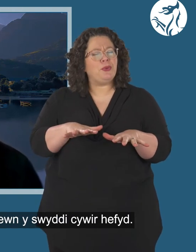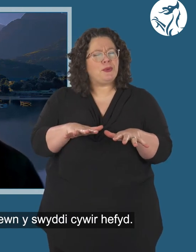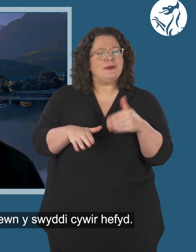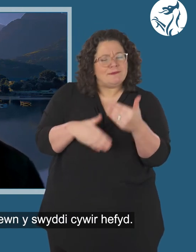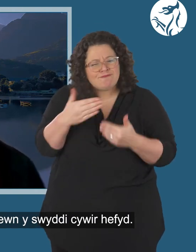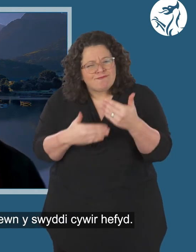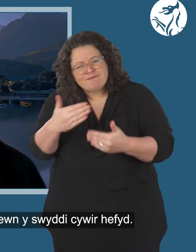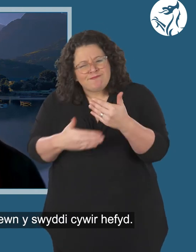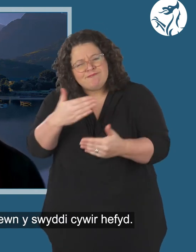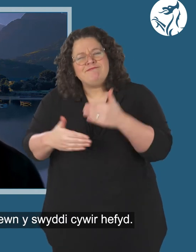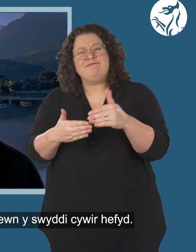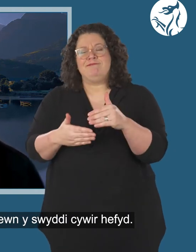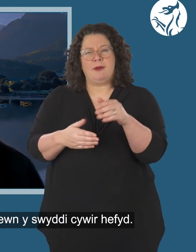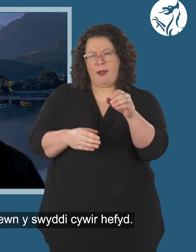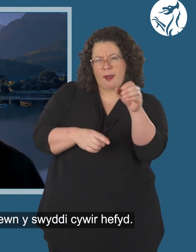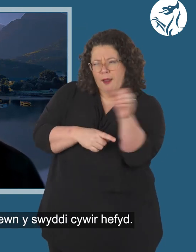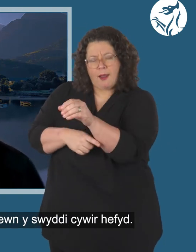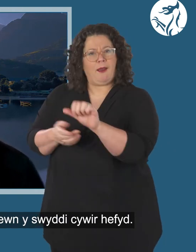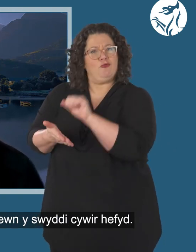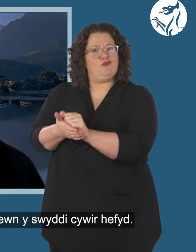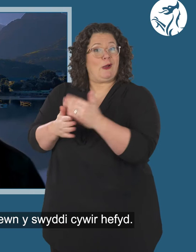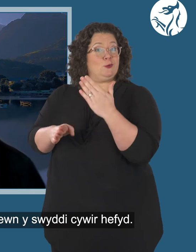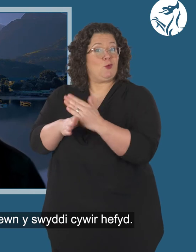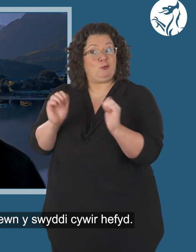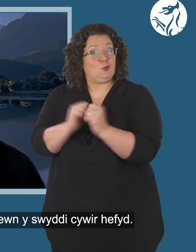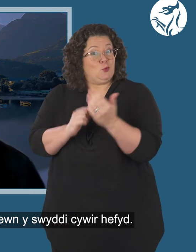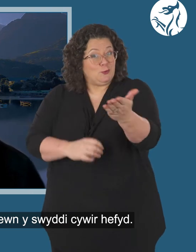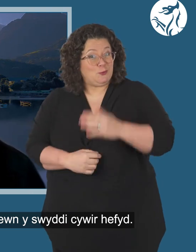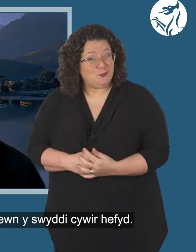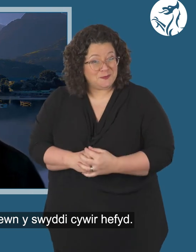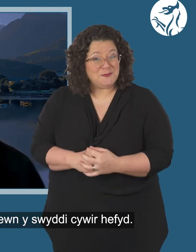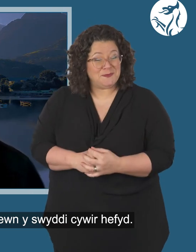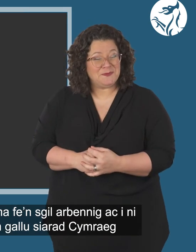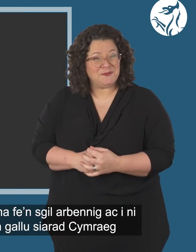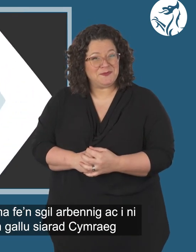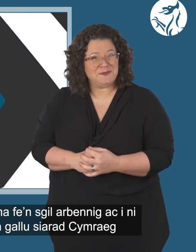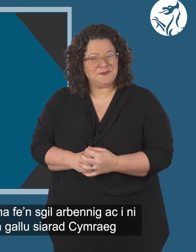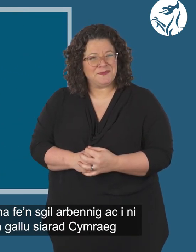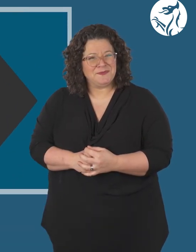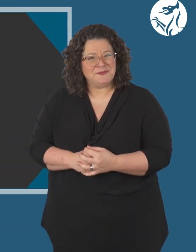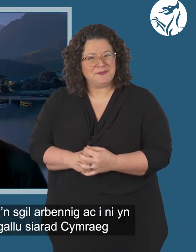'n bwysig i helpu gyda ddeclo pobl i fewn, a canwy i fewn i'r swyddi cywir hefyd.